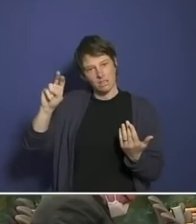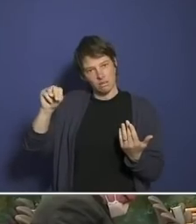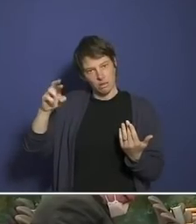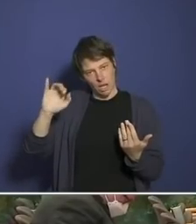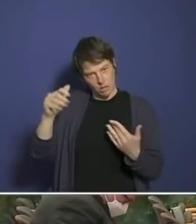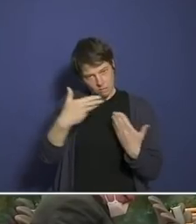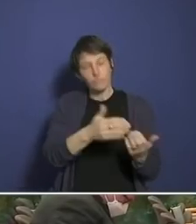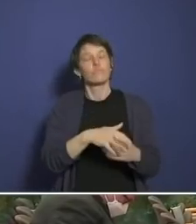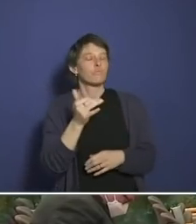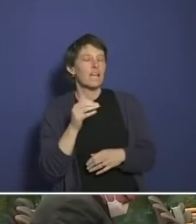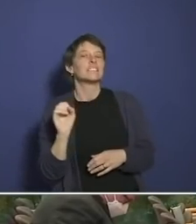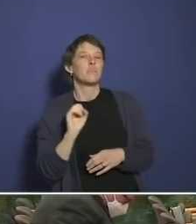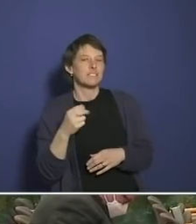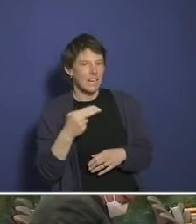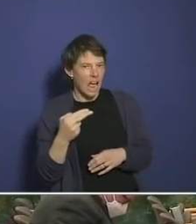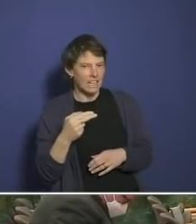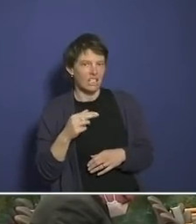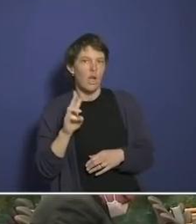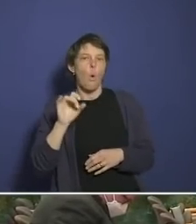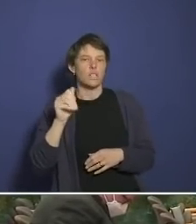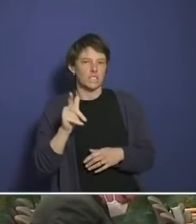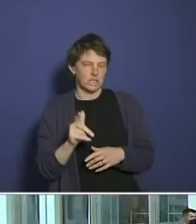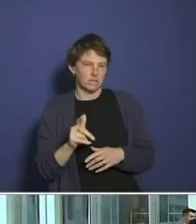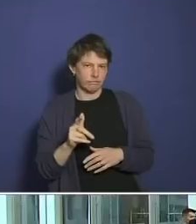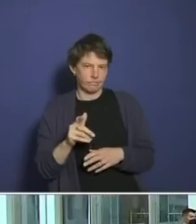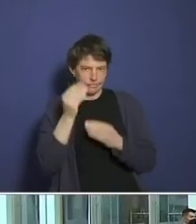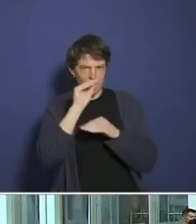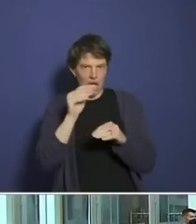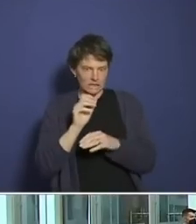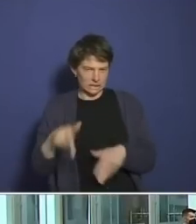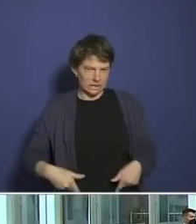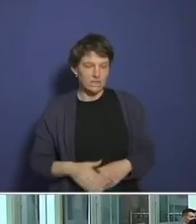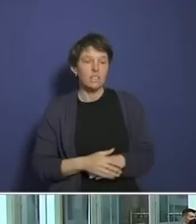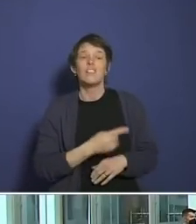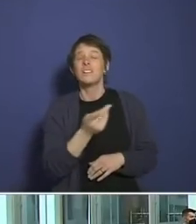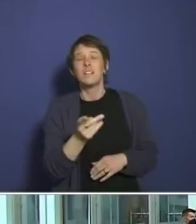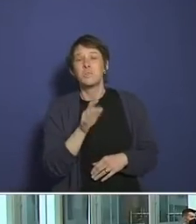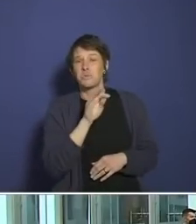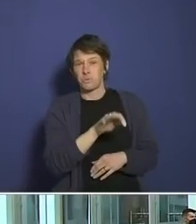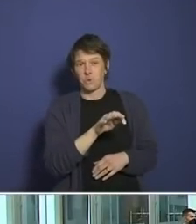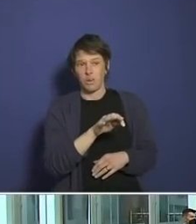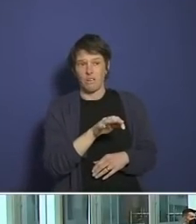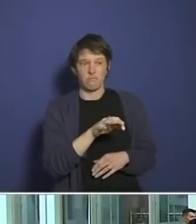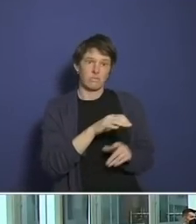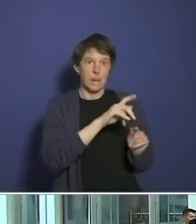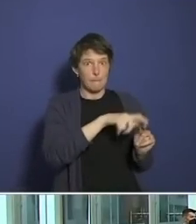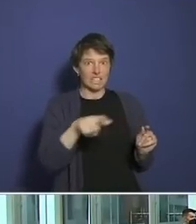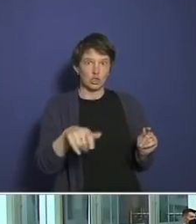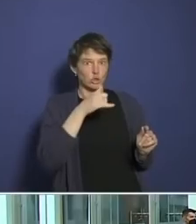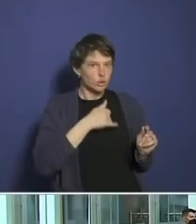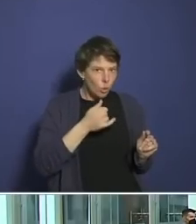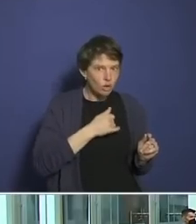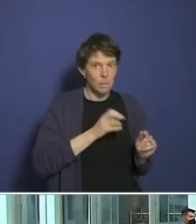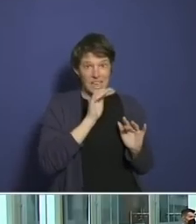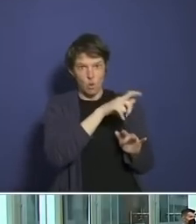Ja, Sebastian Heinrich vom Nachrichten, Herr Lauterbach, Sie sind ja für Millionen Menschen und gerade junge Menschen so als Hoffnungsträger ins Amt gekommen. Und man